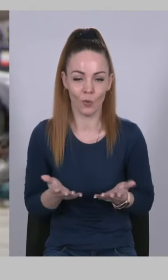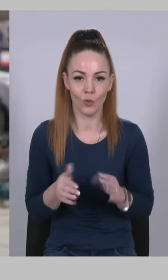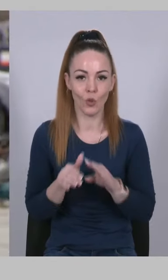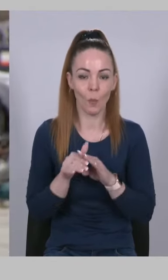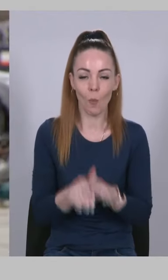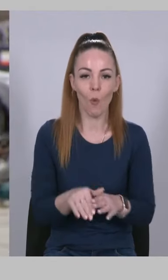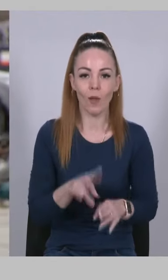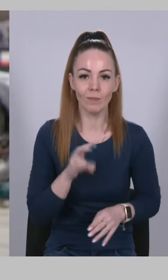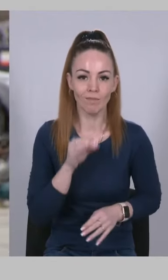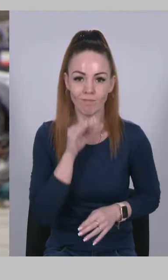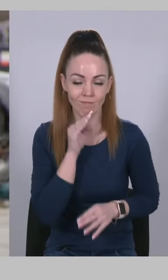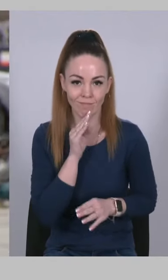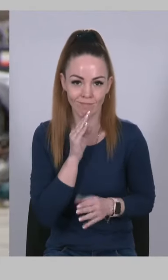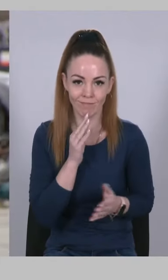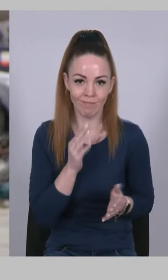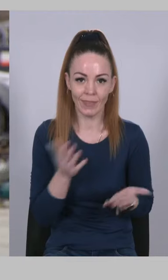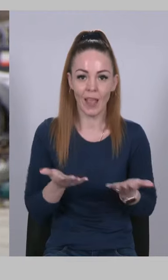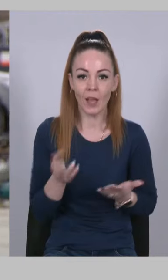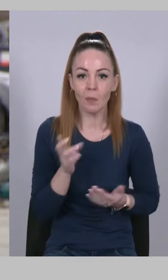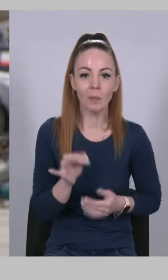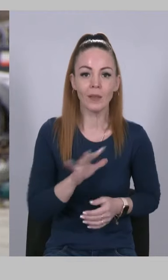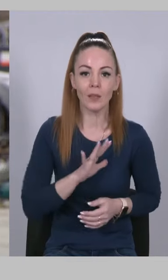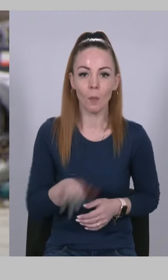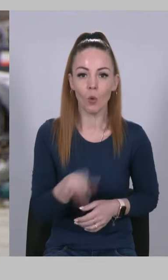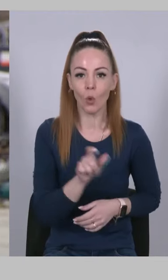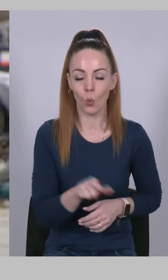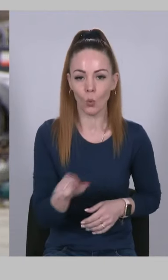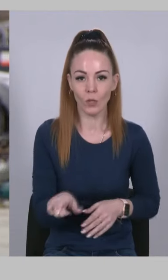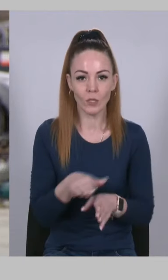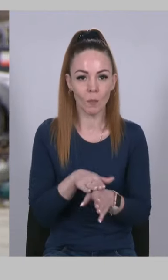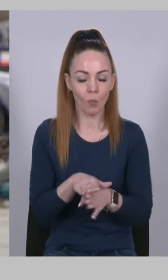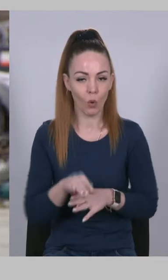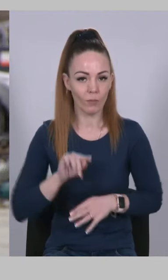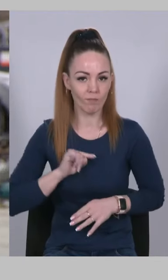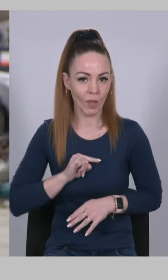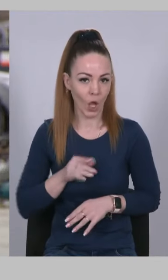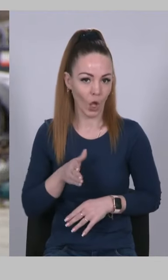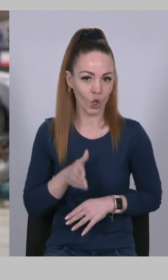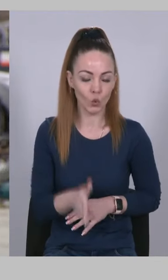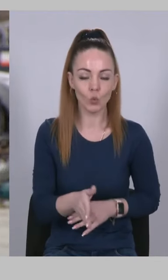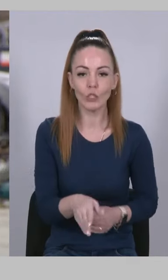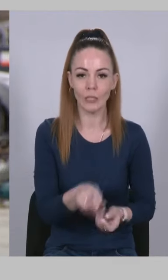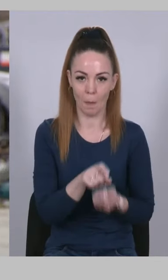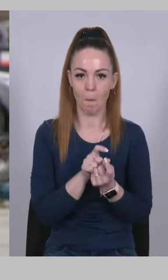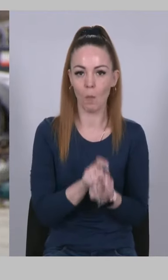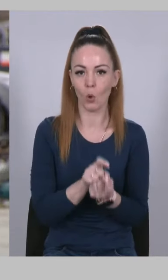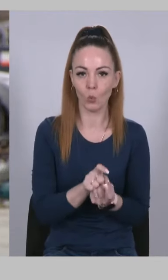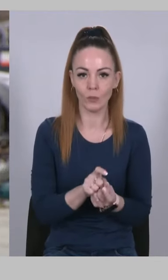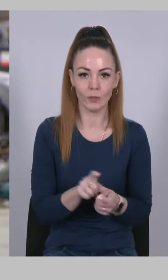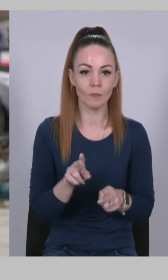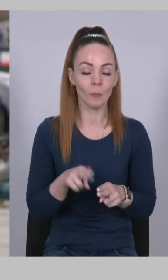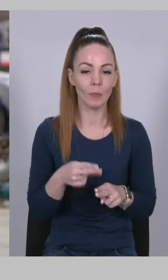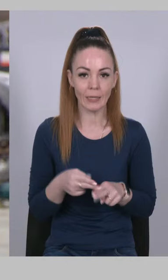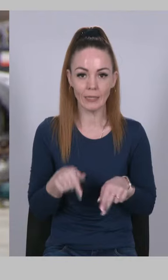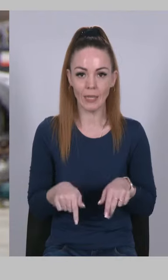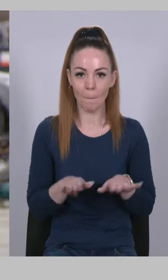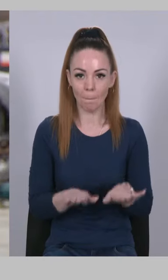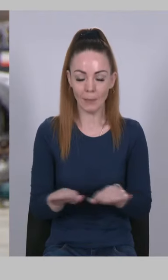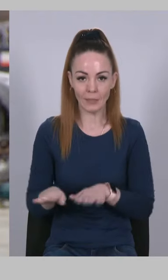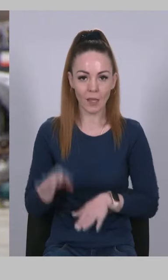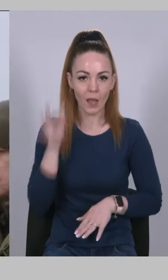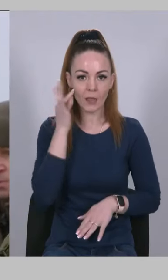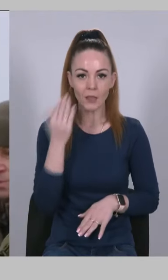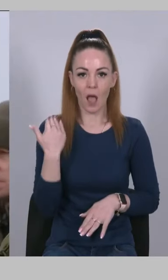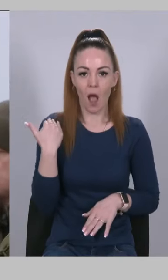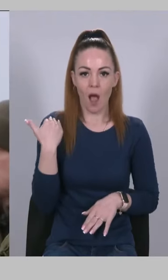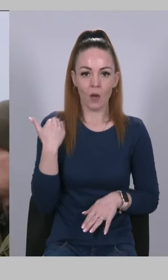достатньо, якби не було б людей, сповнених рішучості боротися. Це місце, нагадує